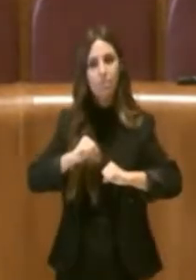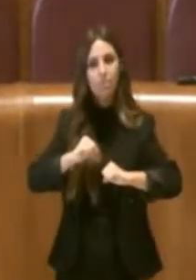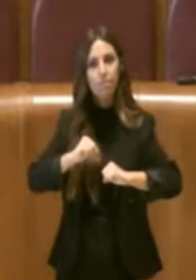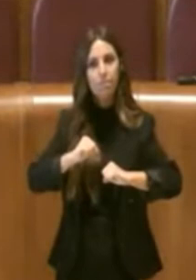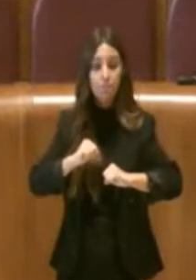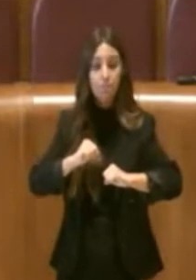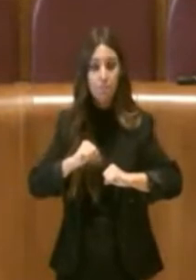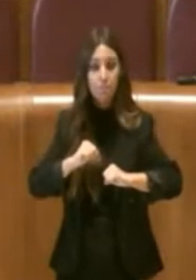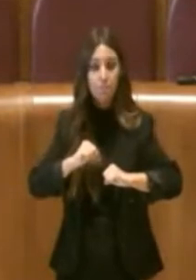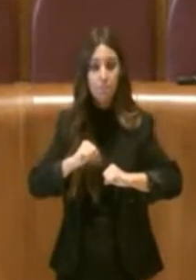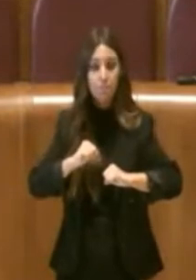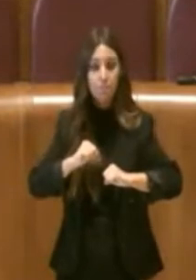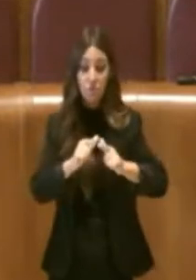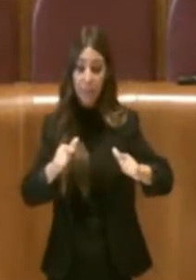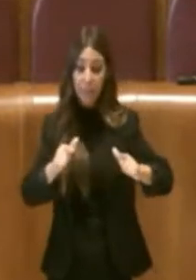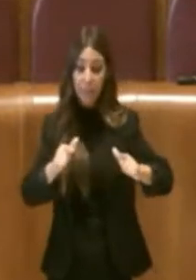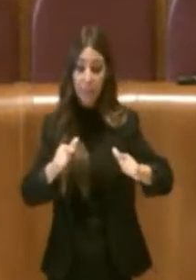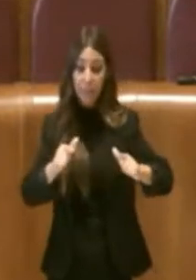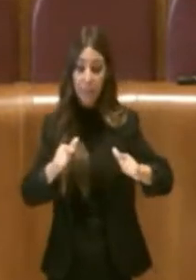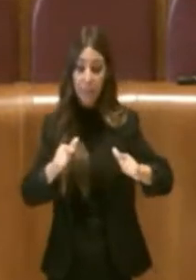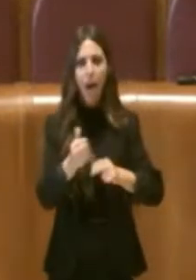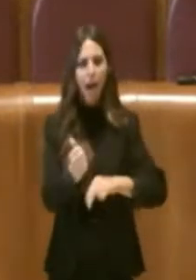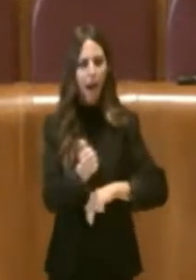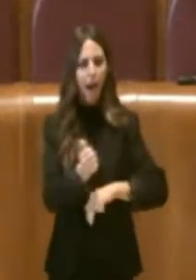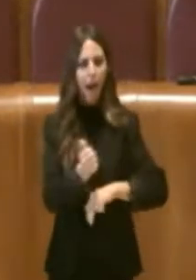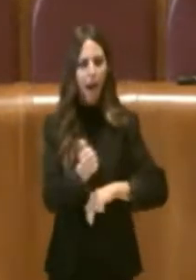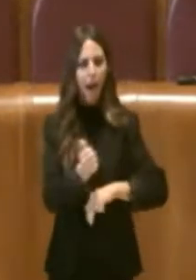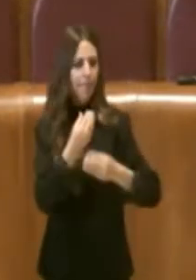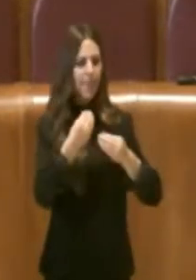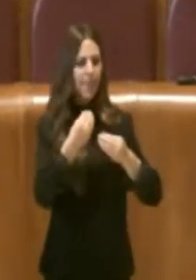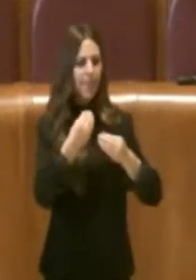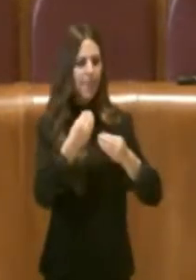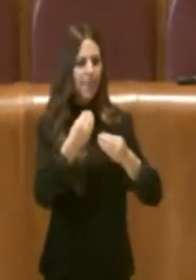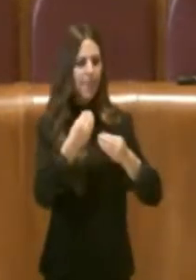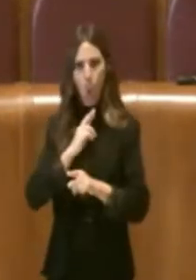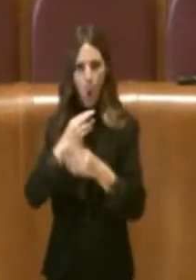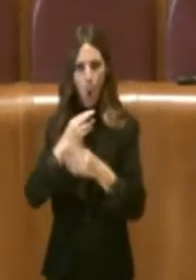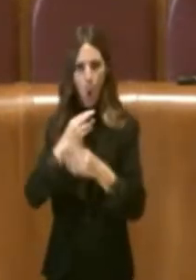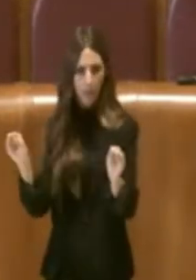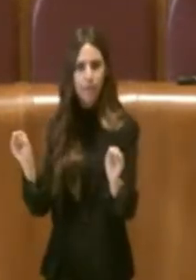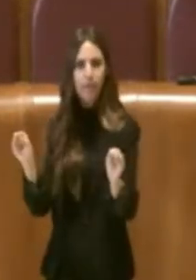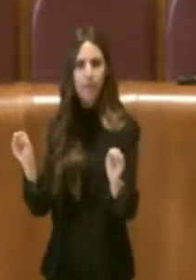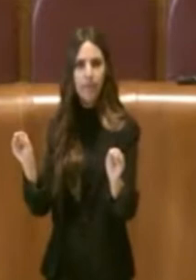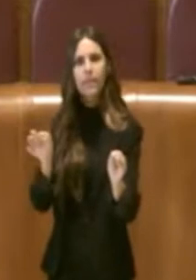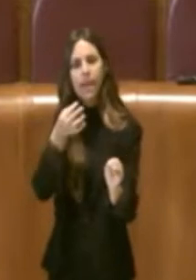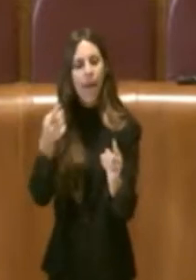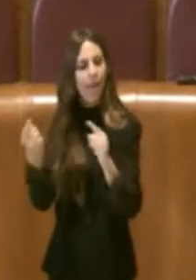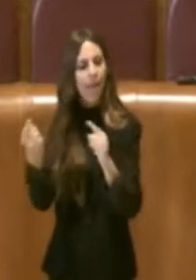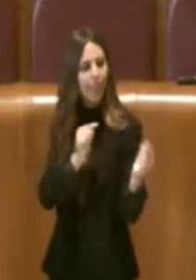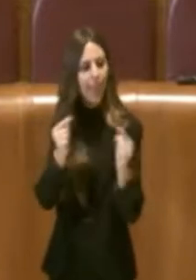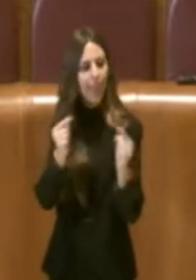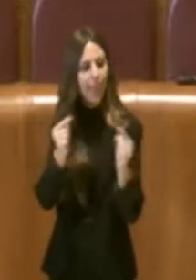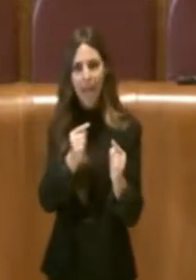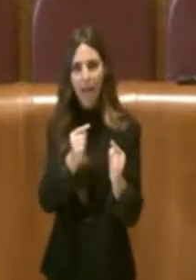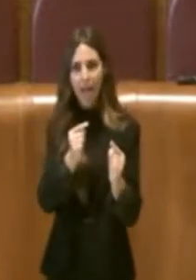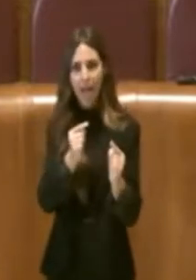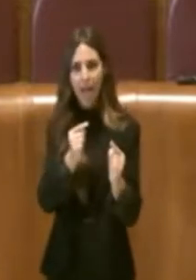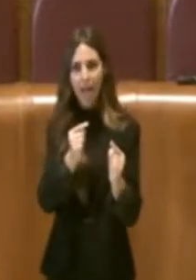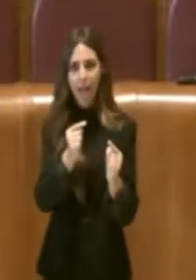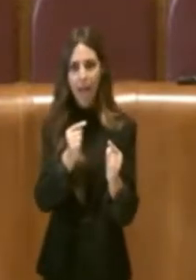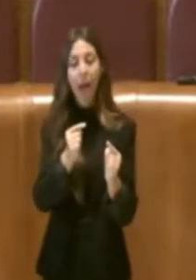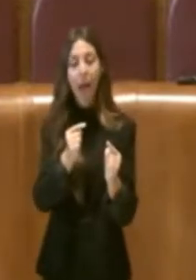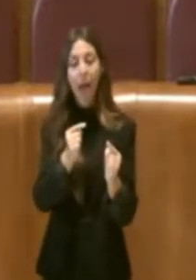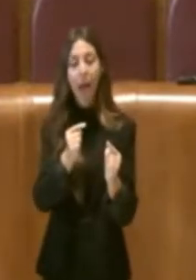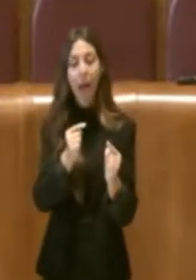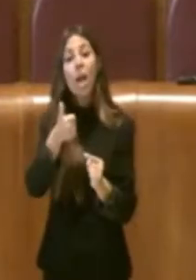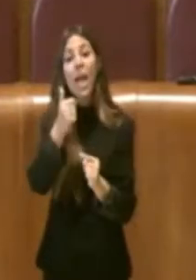alla città di Roma un'ampia autonomia per le materie e per le funzioni. Quindi certamente il dibattito sull'attuazione dell'attuale